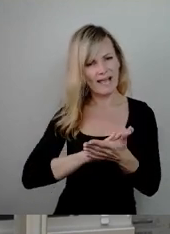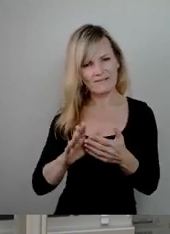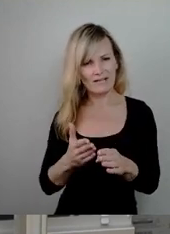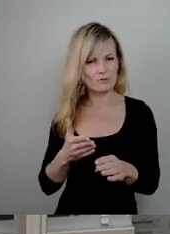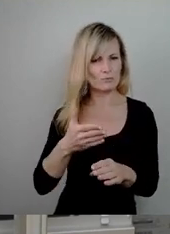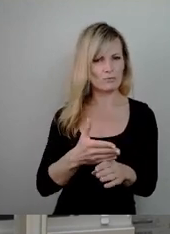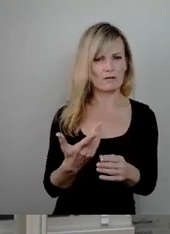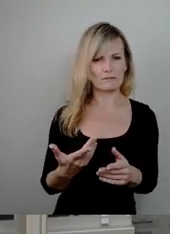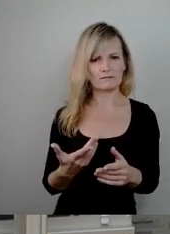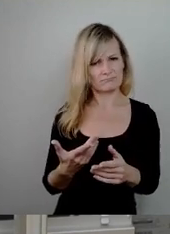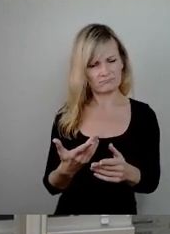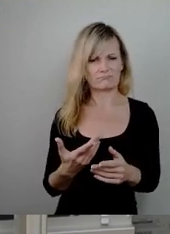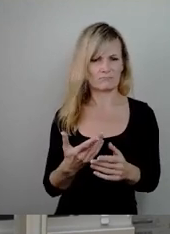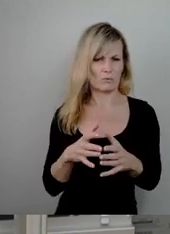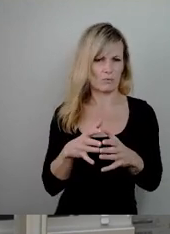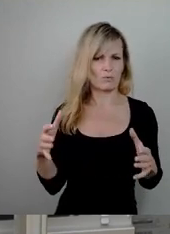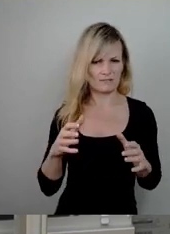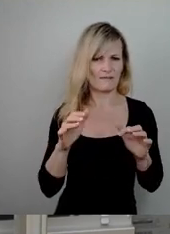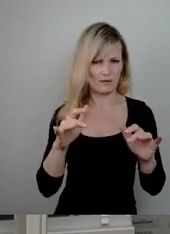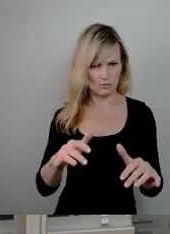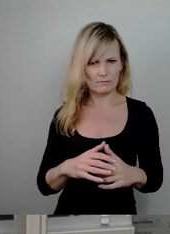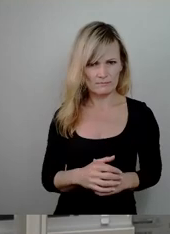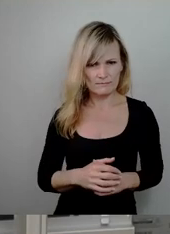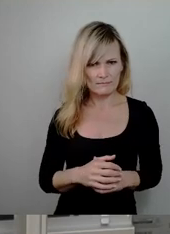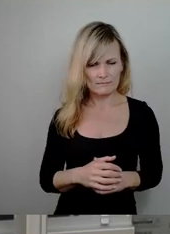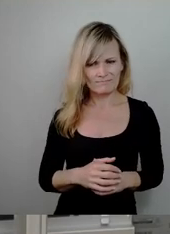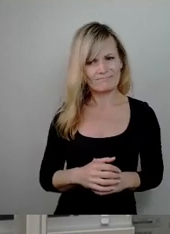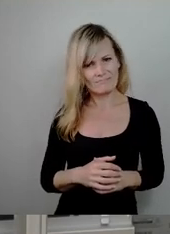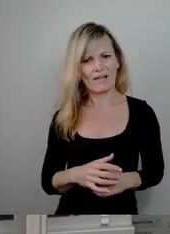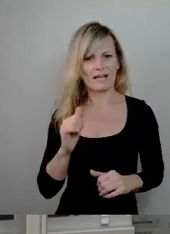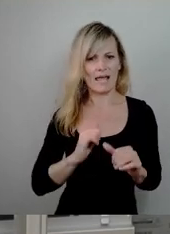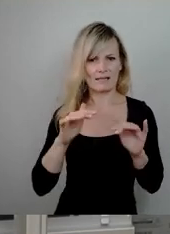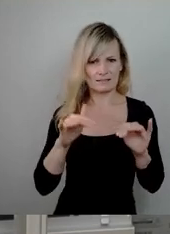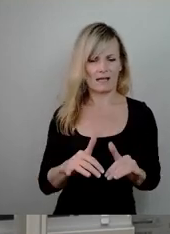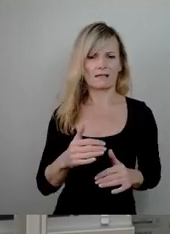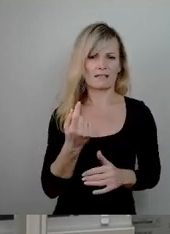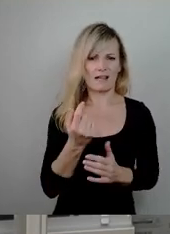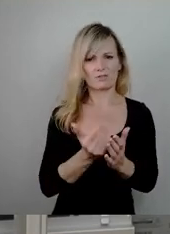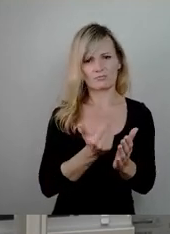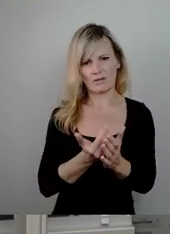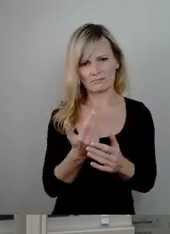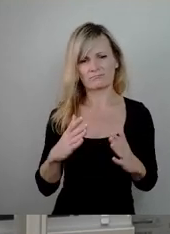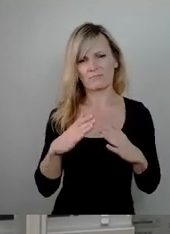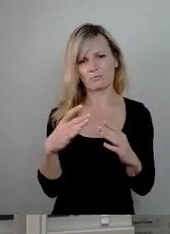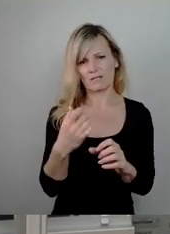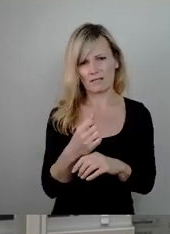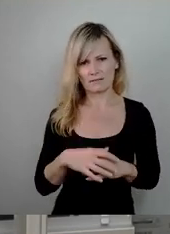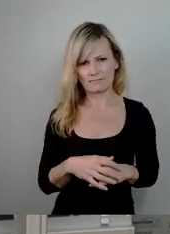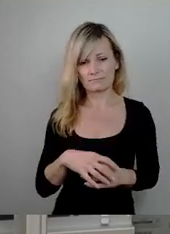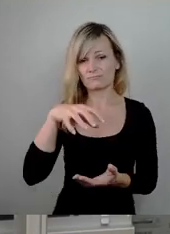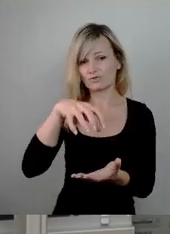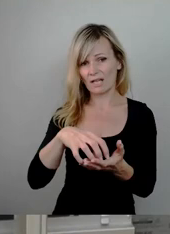Aber es gibt eben auch eine ausnehmend angespannte Haushaltslage. Nicht nur in der Stadt, auch im Freistaat insgesamt.